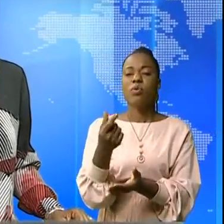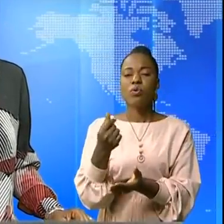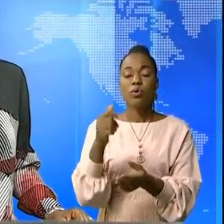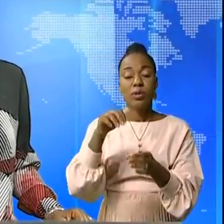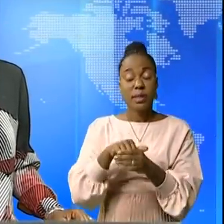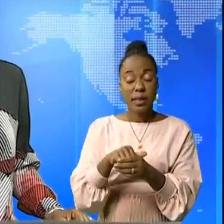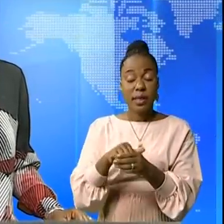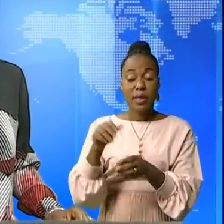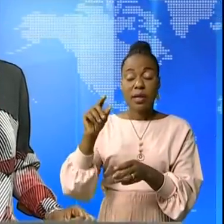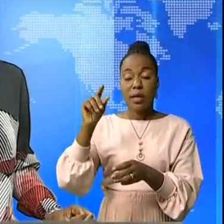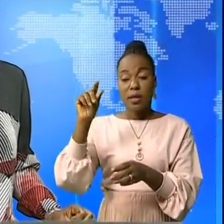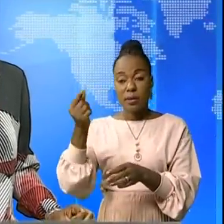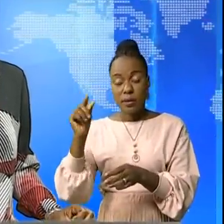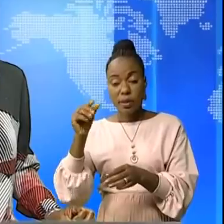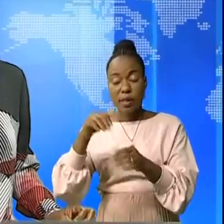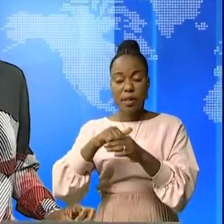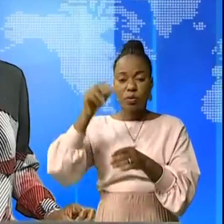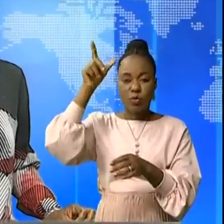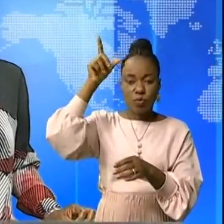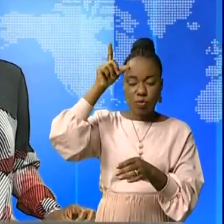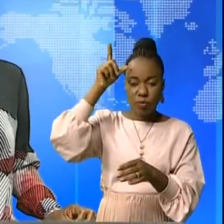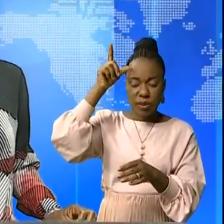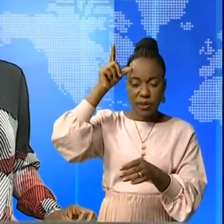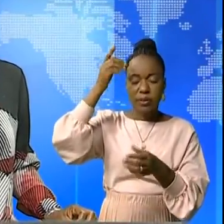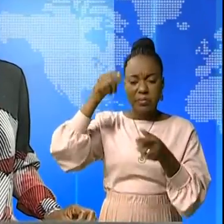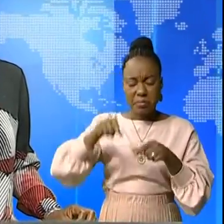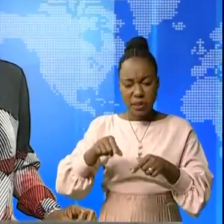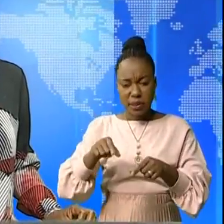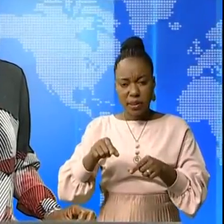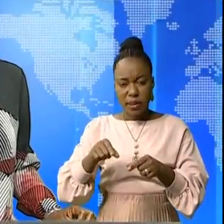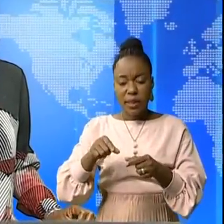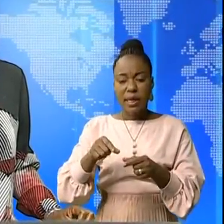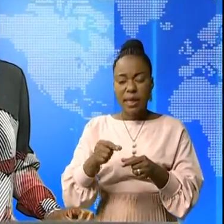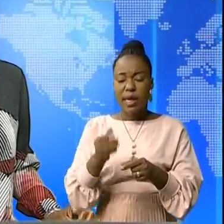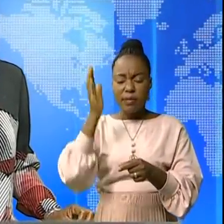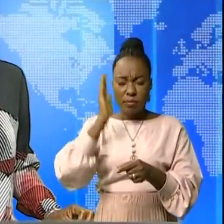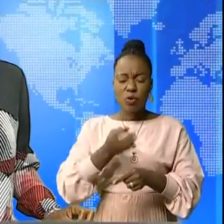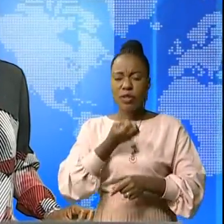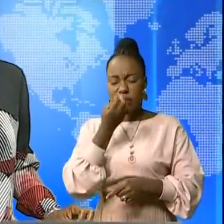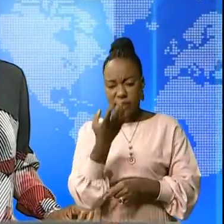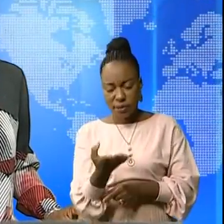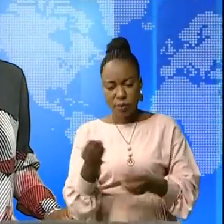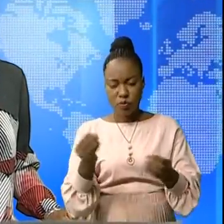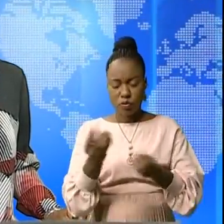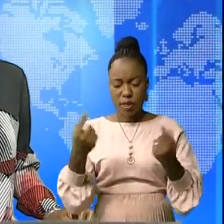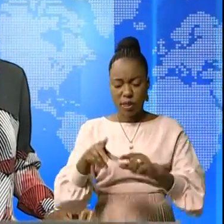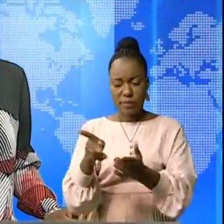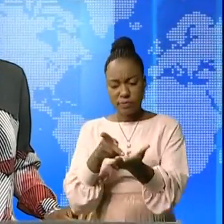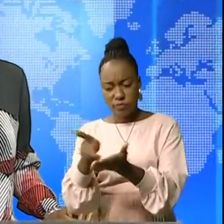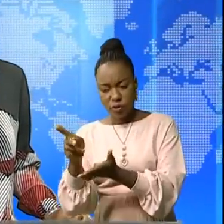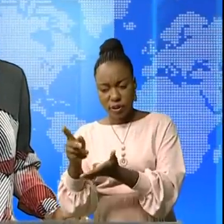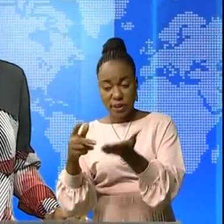Roachie dans la ville de Lubumbashi est peut-être un exemple avec des infrastructures construites